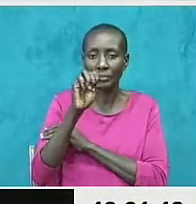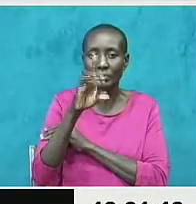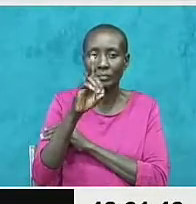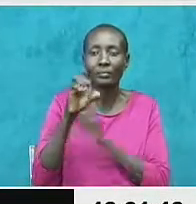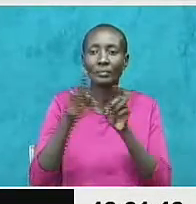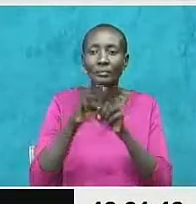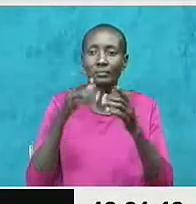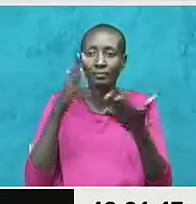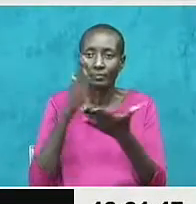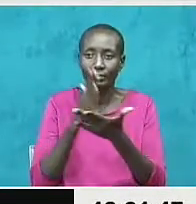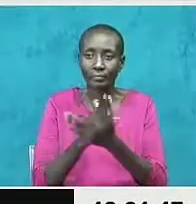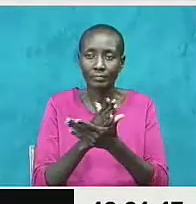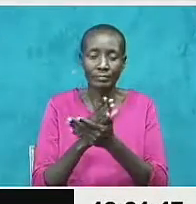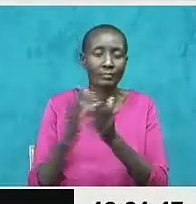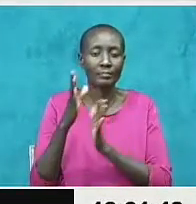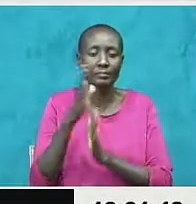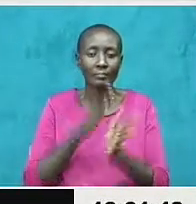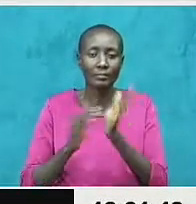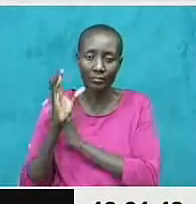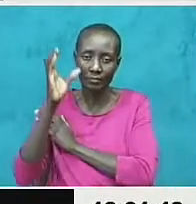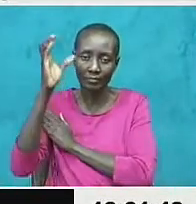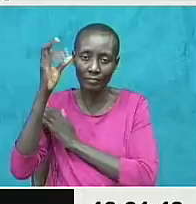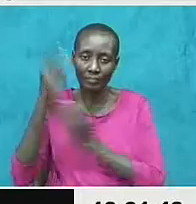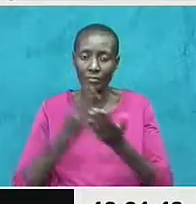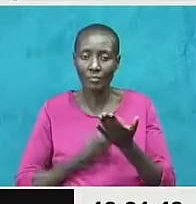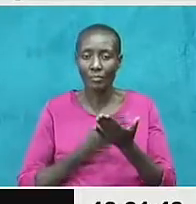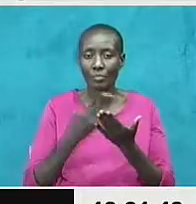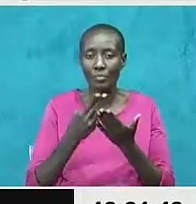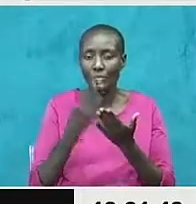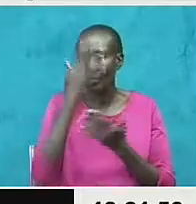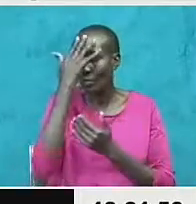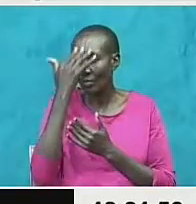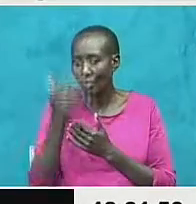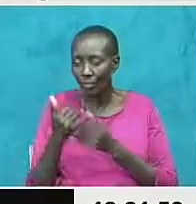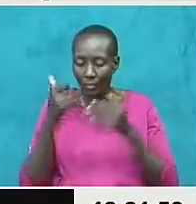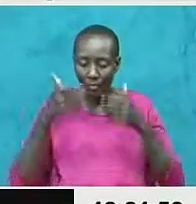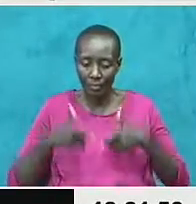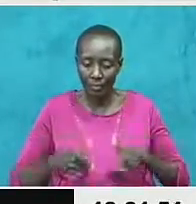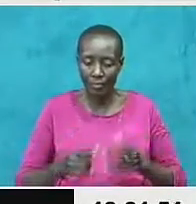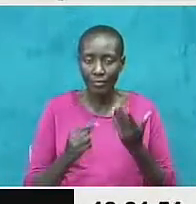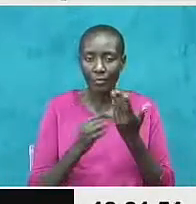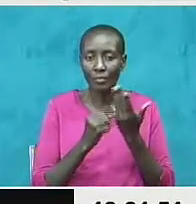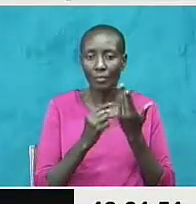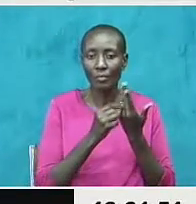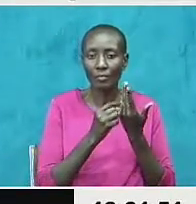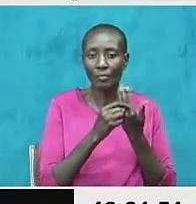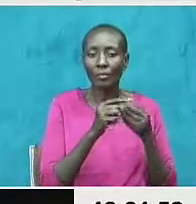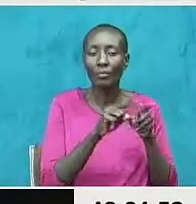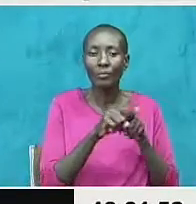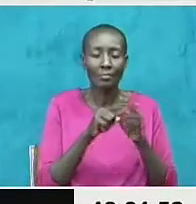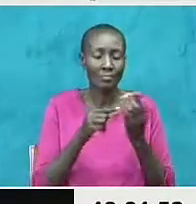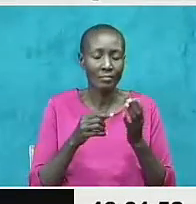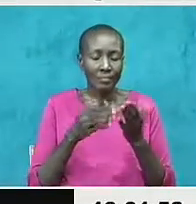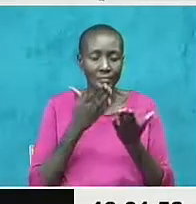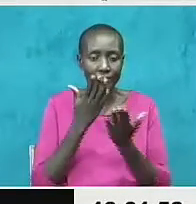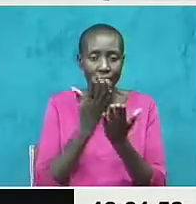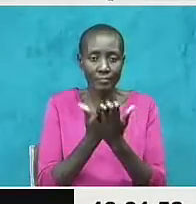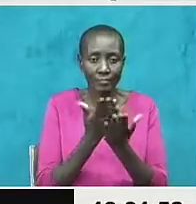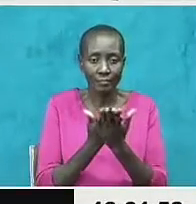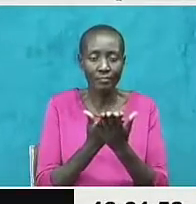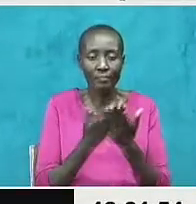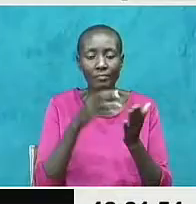kaimu gavana Ann Kananu kwa mula kukambili ili kumruhusu songo kuitetea kesi ya kembele koti hiyo.